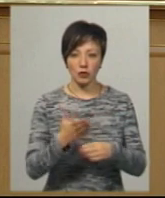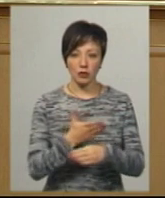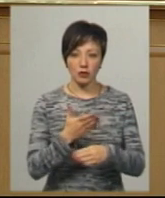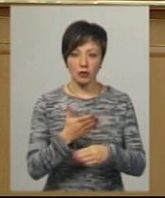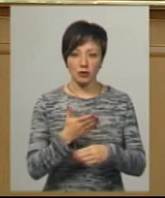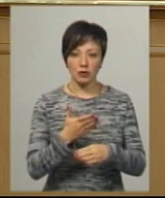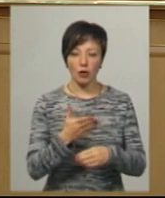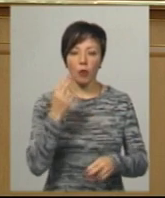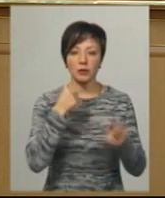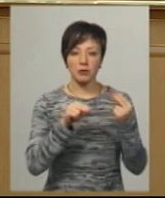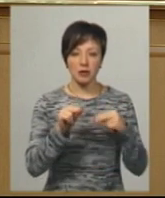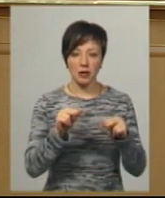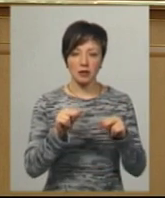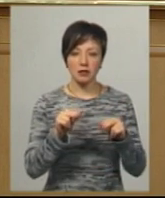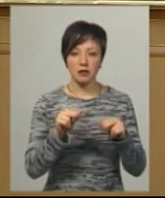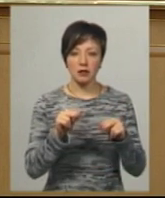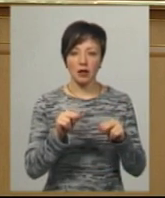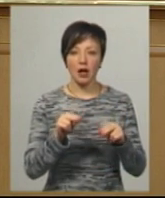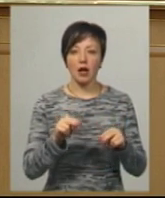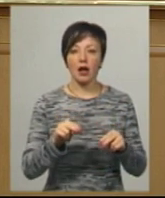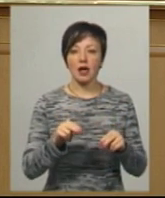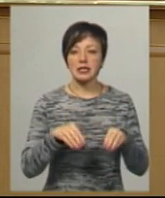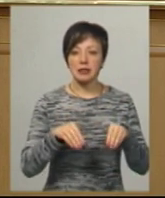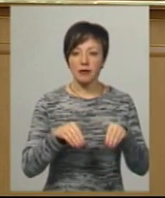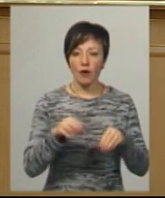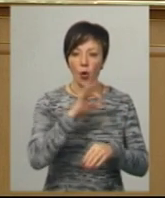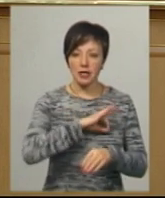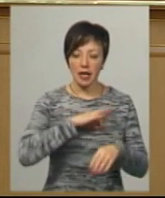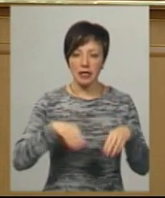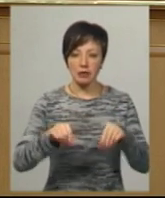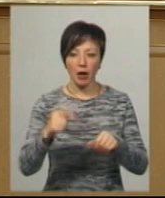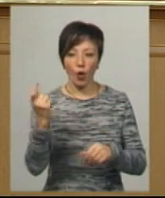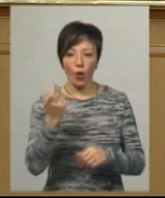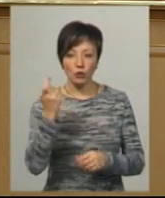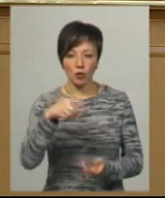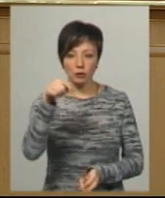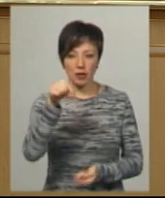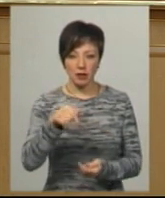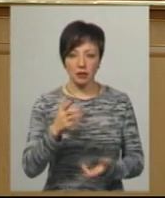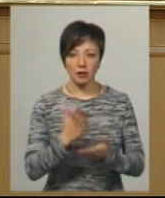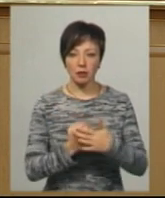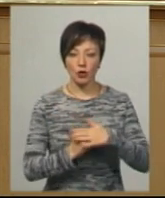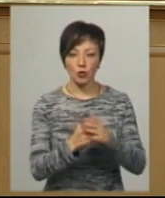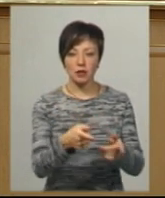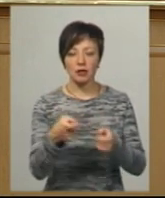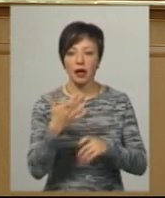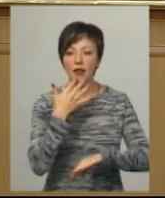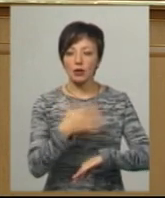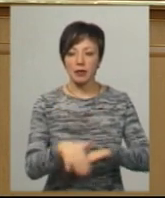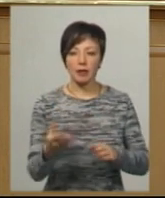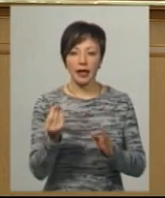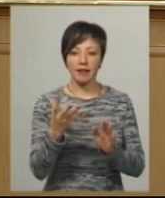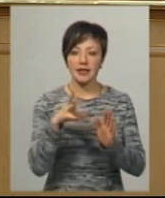щоб вам оптимізація використання замістів Хмельниччини, створити грудня для залучення економіційних